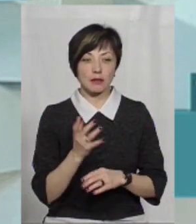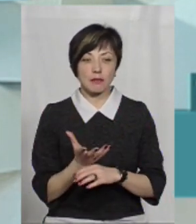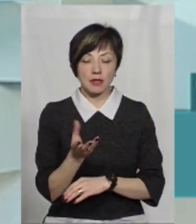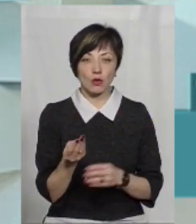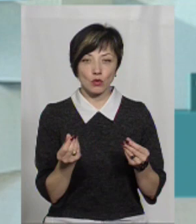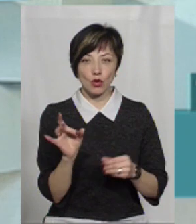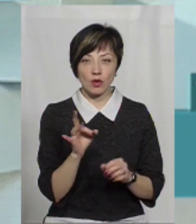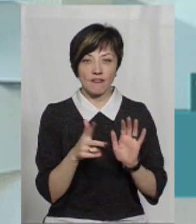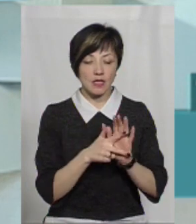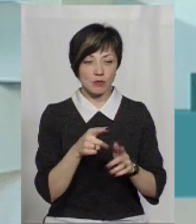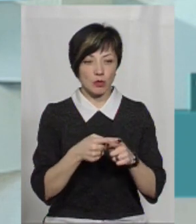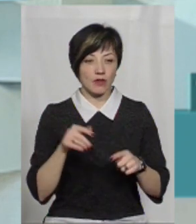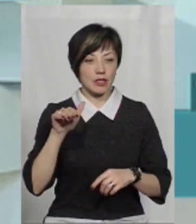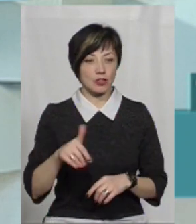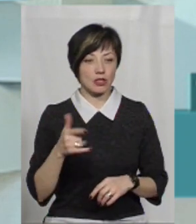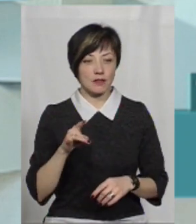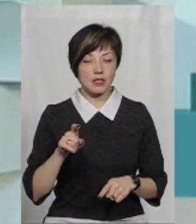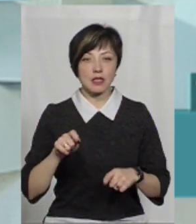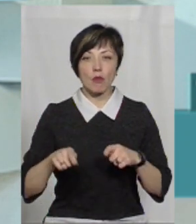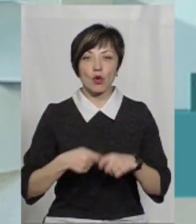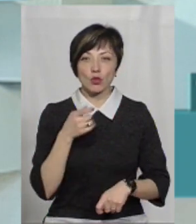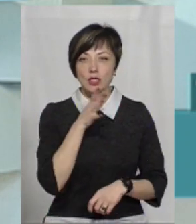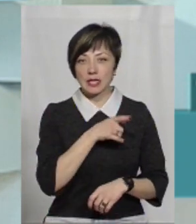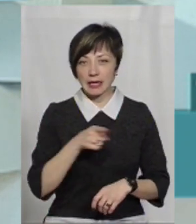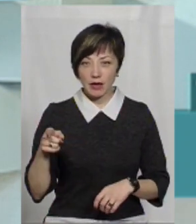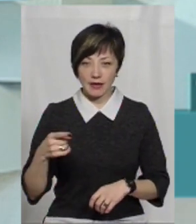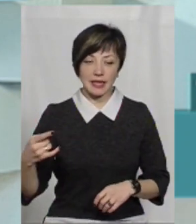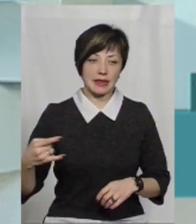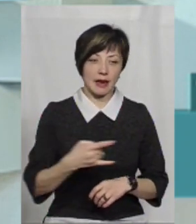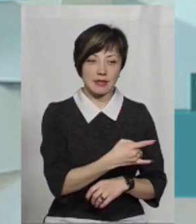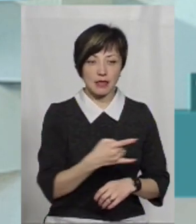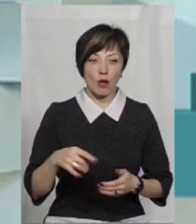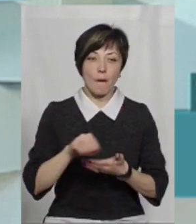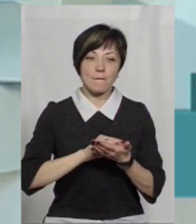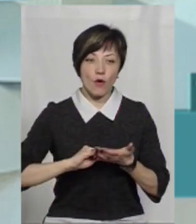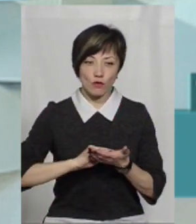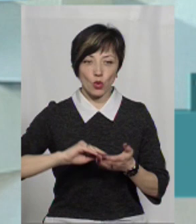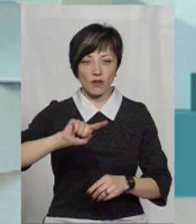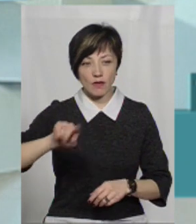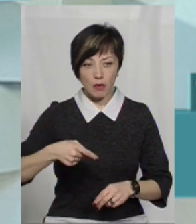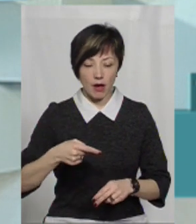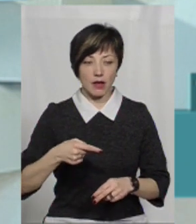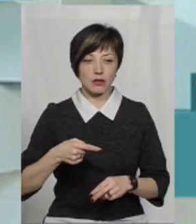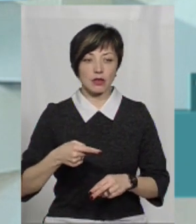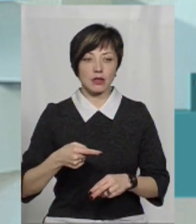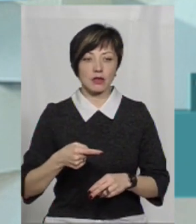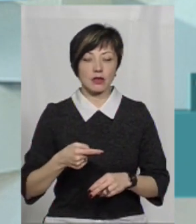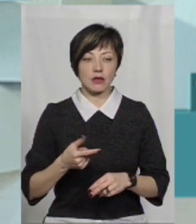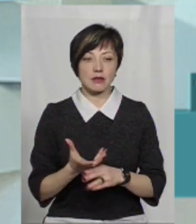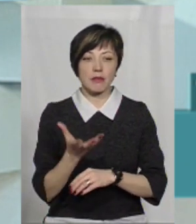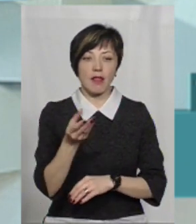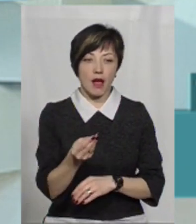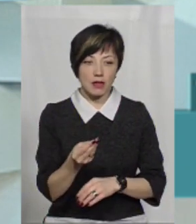кошти в розмірі 8-9 тисяч гривень за порушення строків транзиту, повторно вимагали сплати добровільних